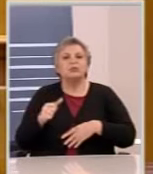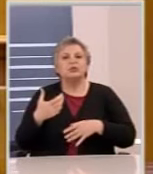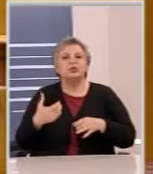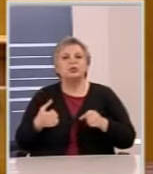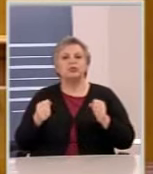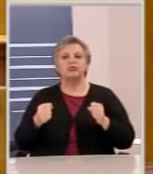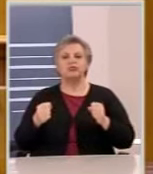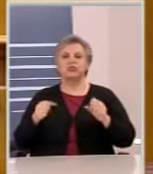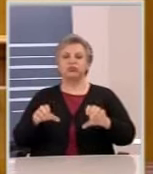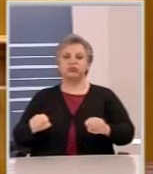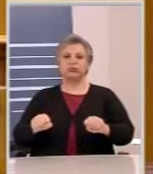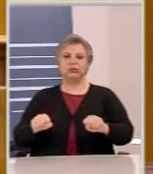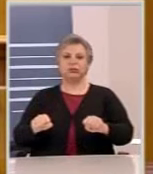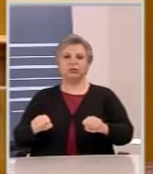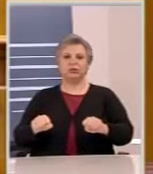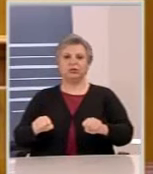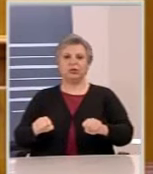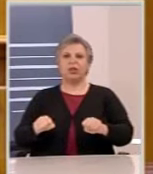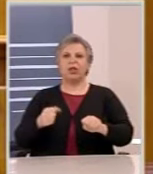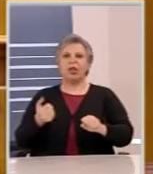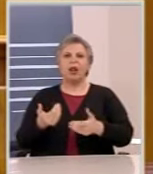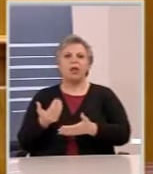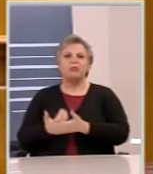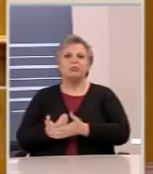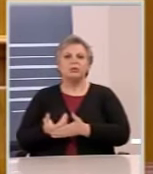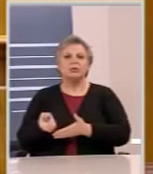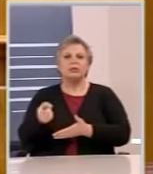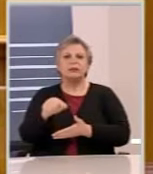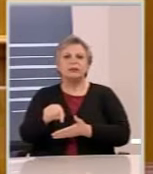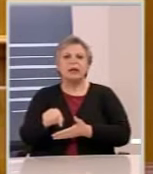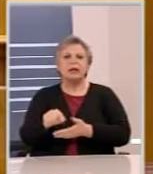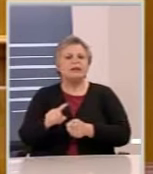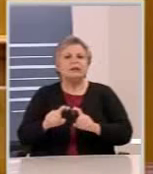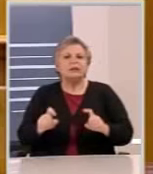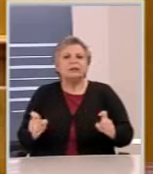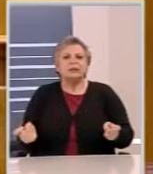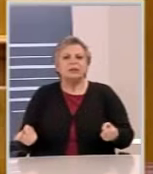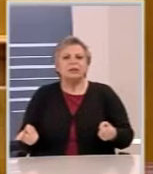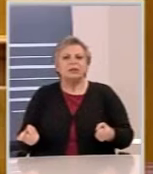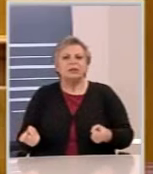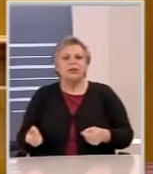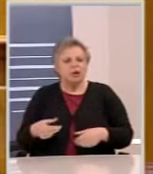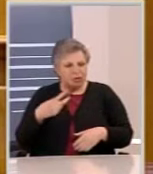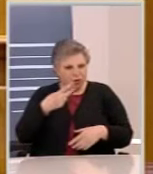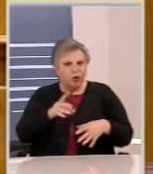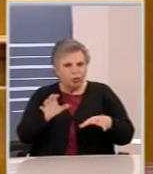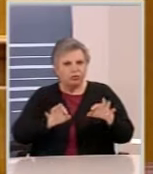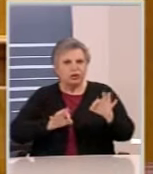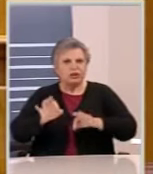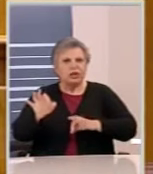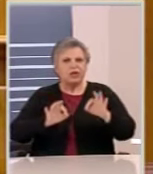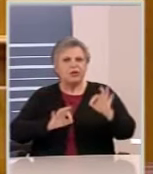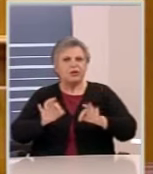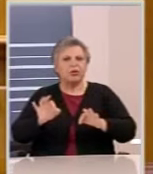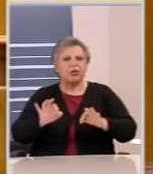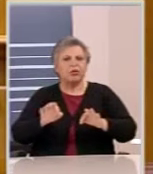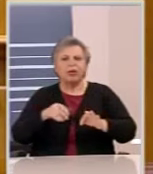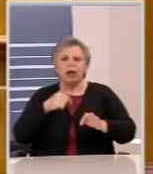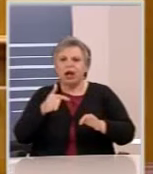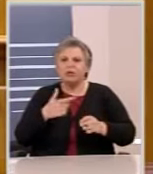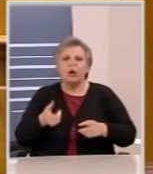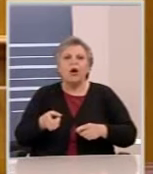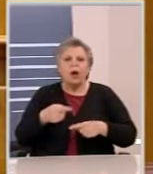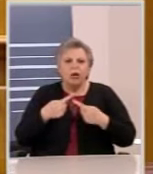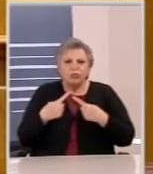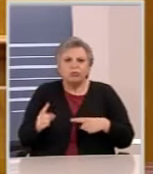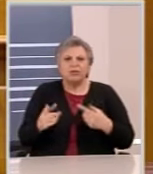προτείνετε για τον τόπο. Ποιο είναι το δικό σας εναλλακτικό σχέδιο. Εκτός αν